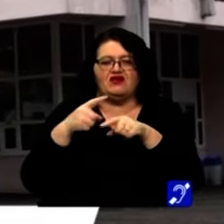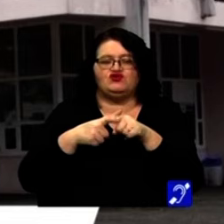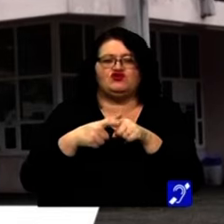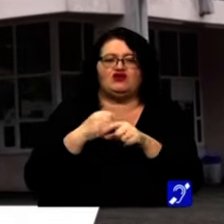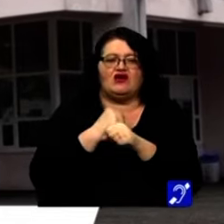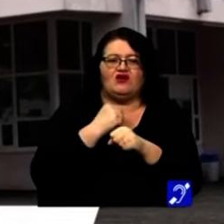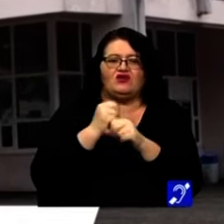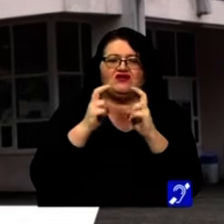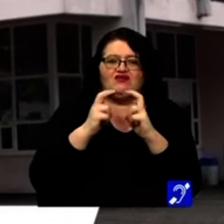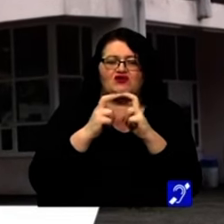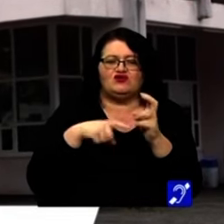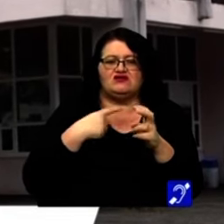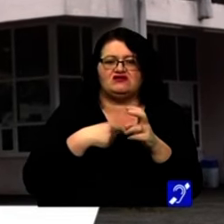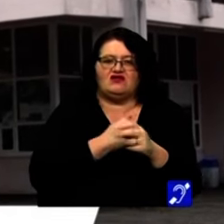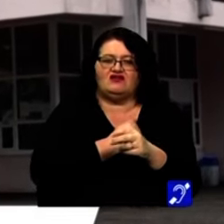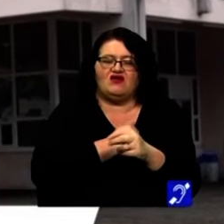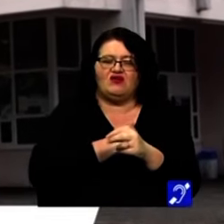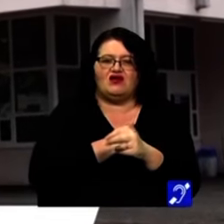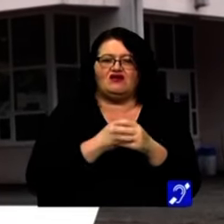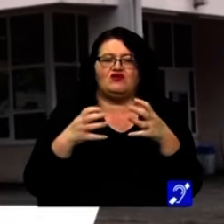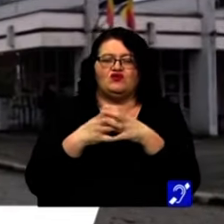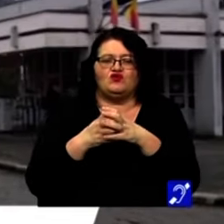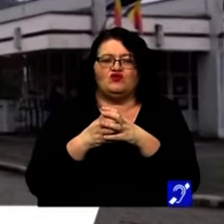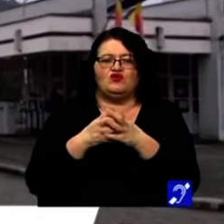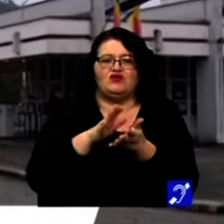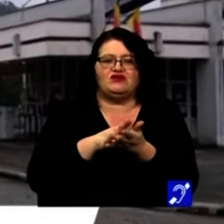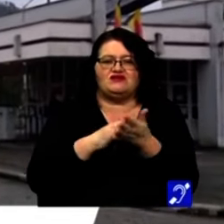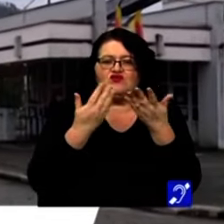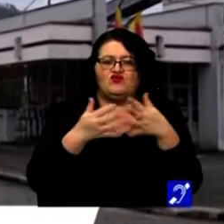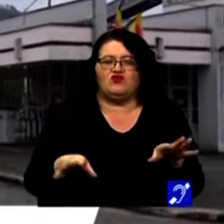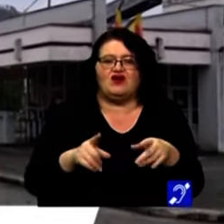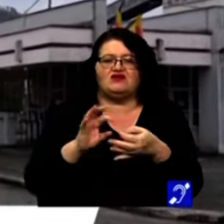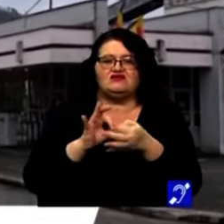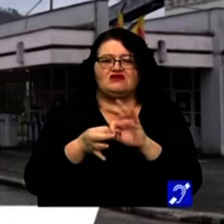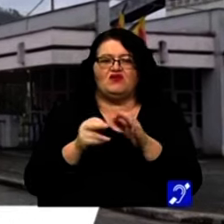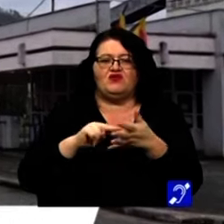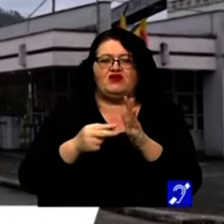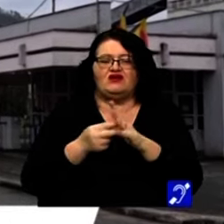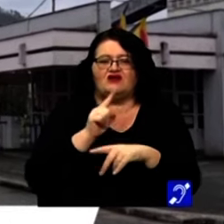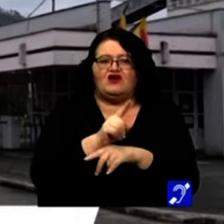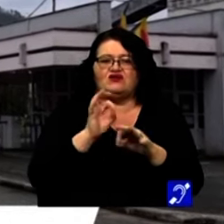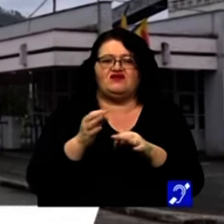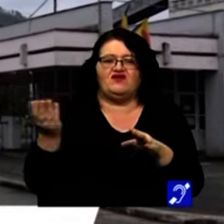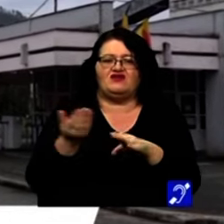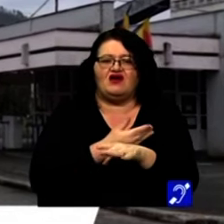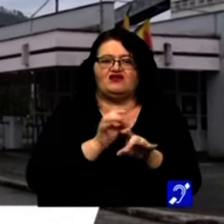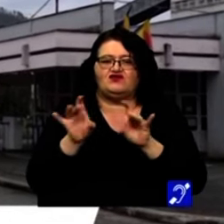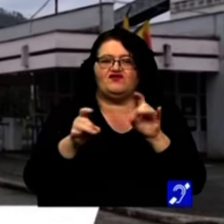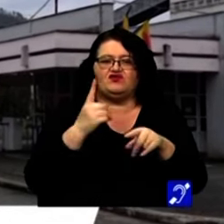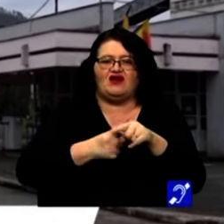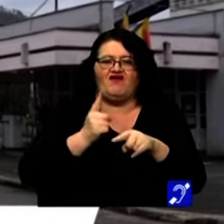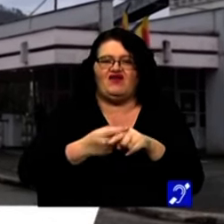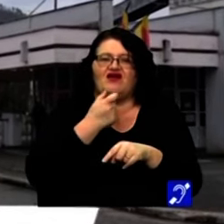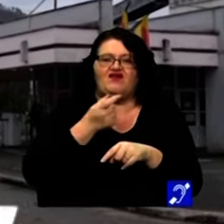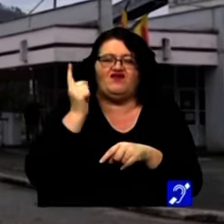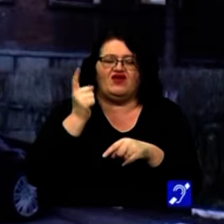cei care au lucrat în energie, există temerea că scoaterea grupurilor din conservare nu reprezintă altceva decât pregătirea lor pentru a fi tăiate și vândute la fier vechi.